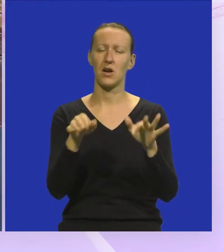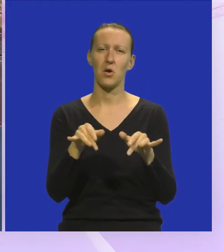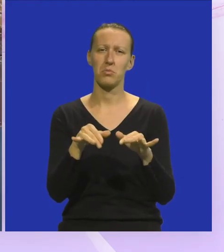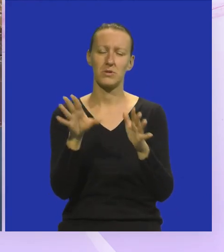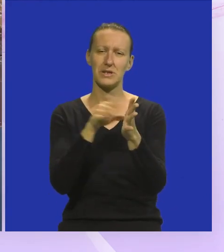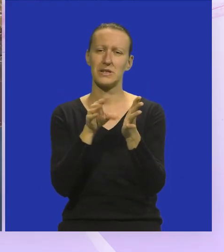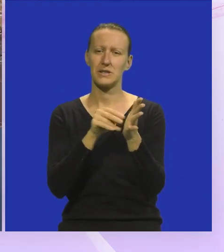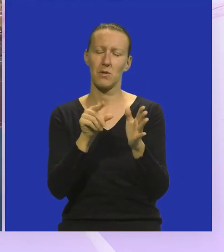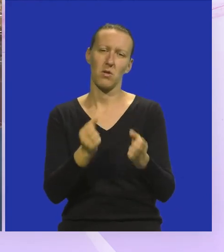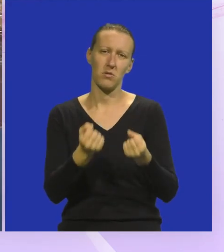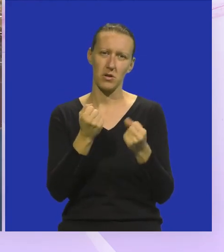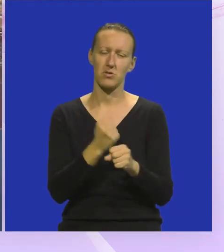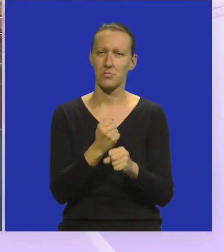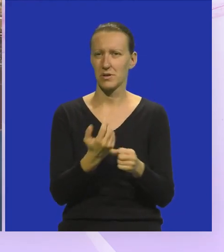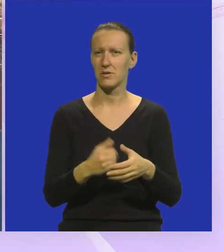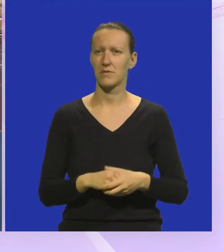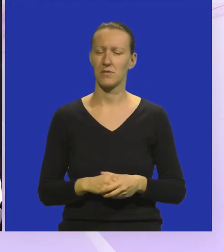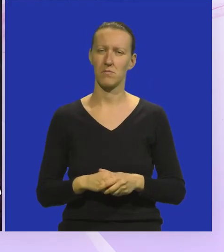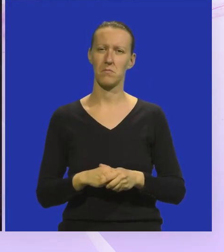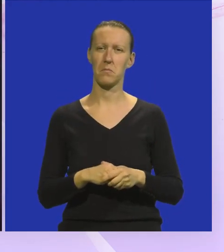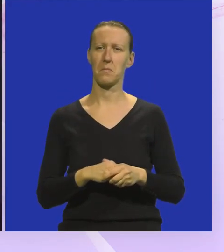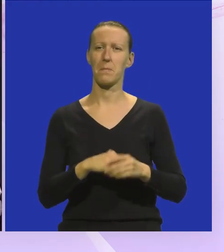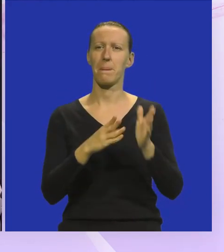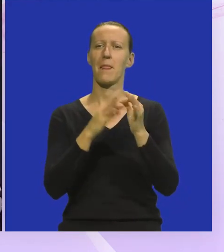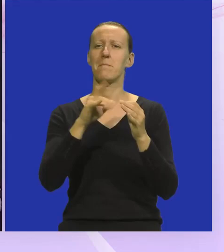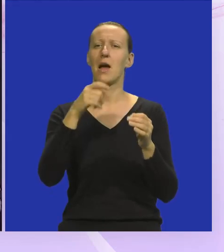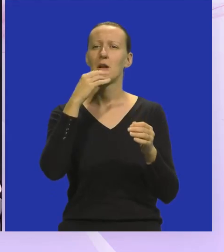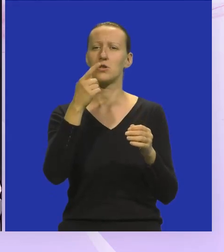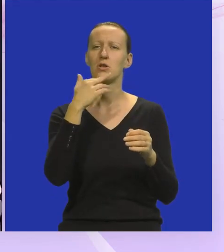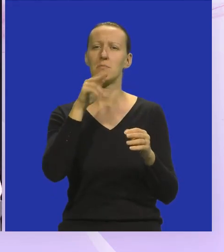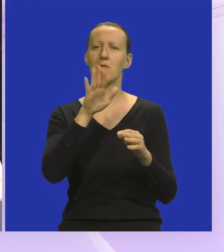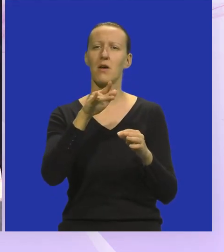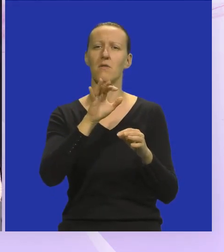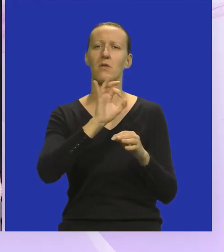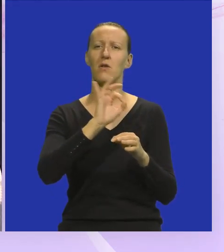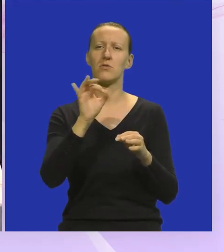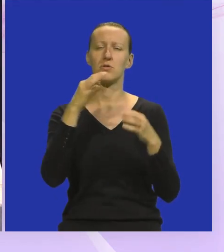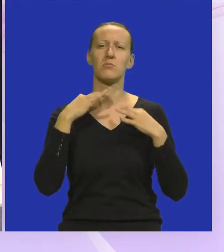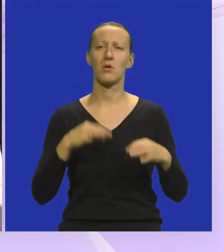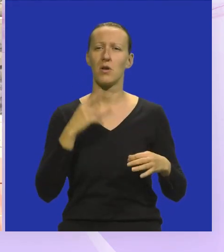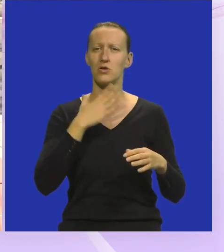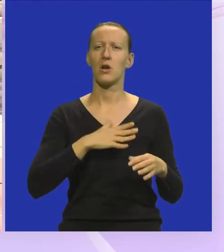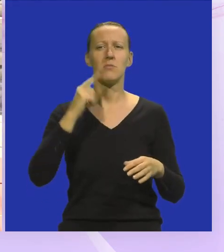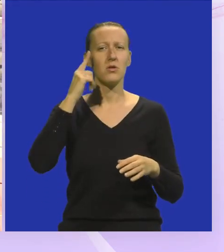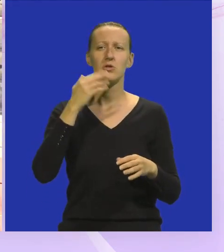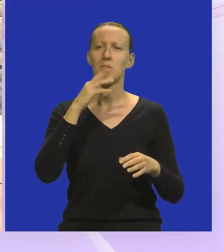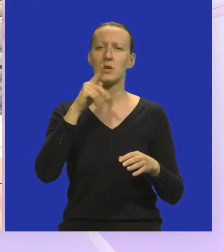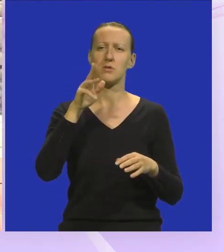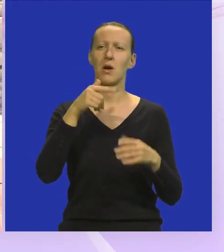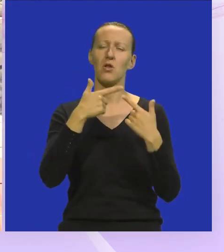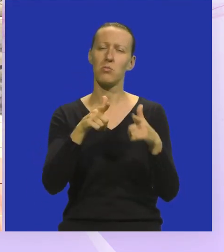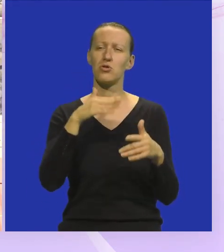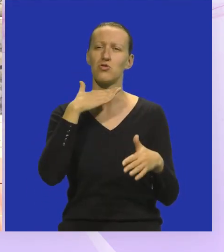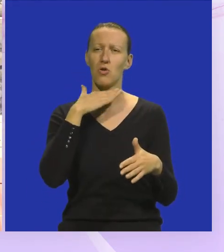laptopu, tako da, da Odmaja smo doznali što znači imati ovako cool profesora, a voljela bi doznati što znači imati